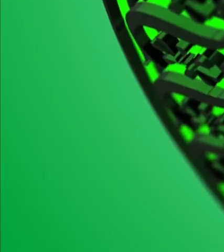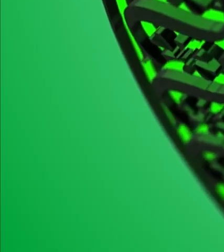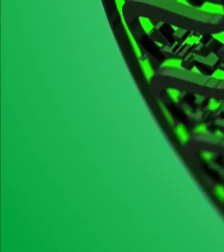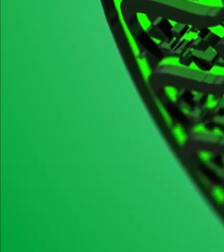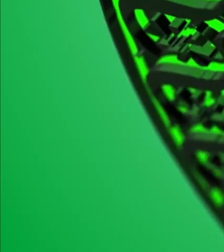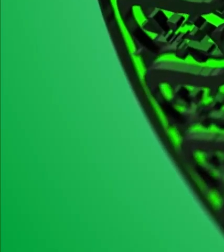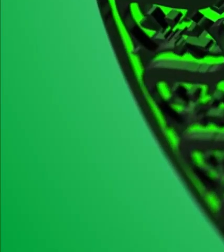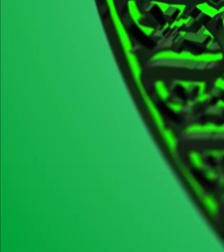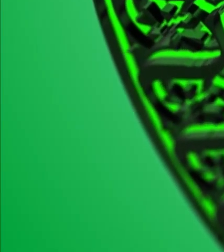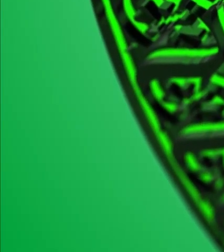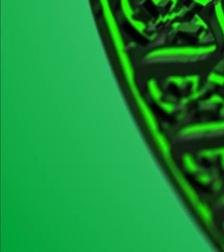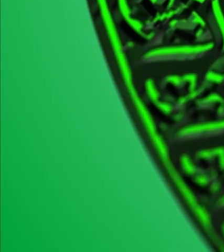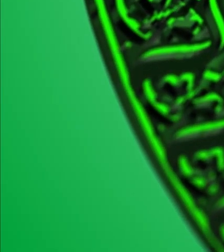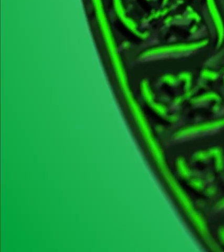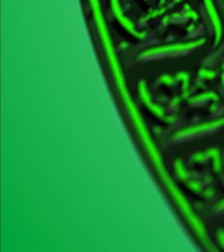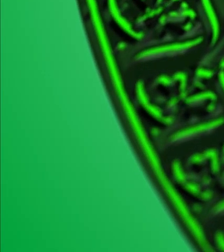Музыка